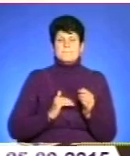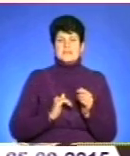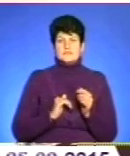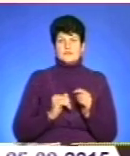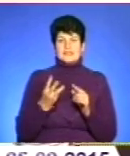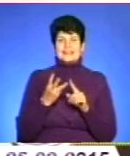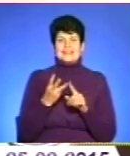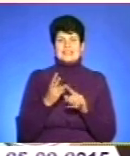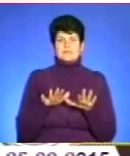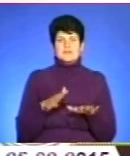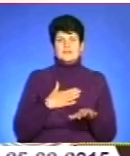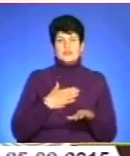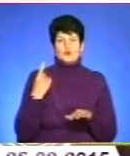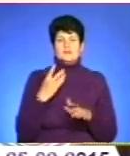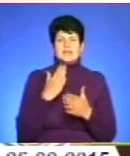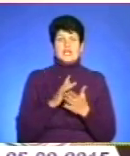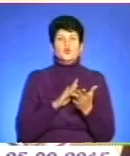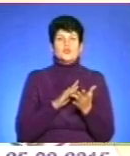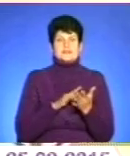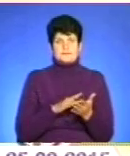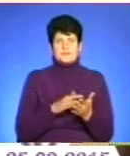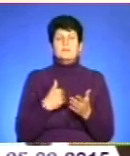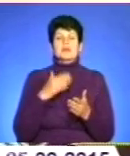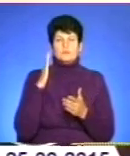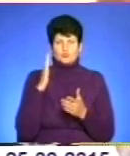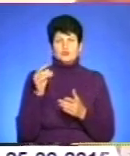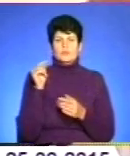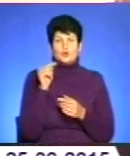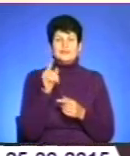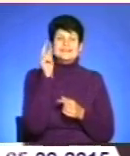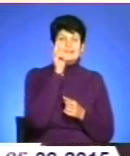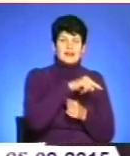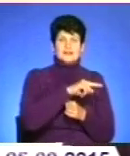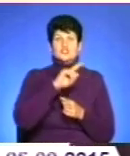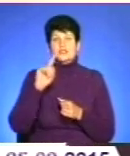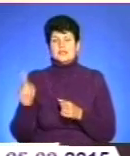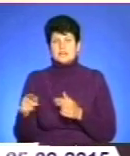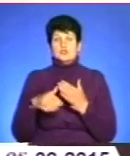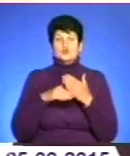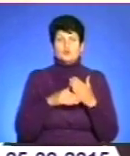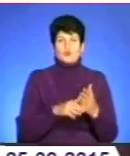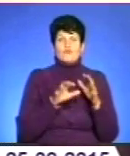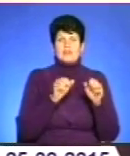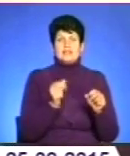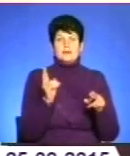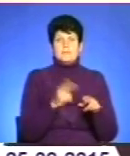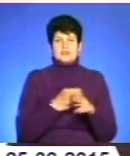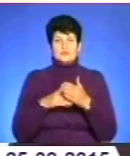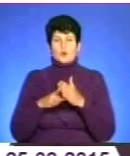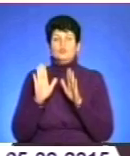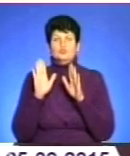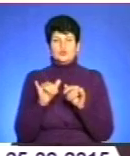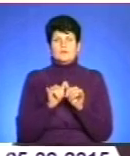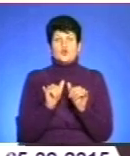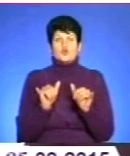третє місце в нашій області йде туризм. І ми будемо його так чи інакше, з допомогою влади чи без допомоги влади, ми будемо його розвивати,